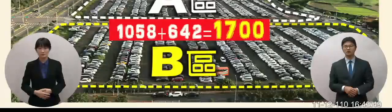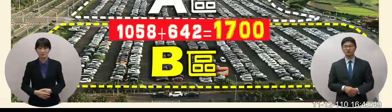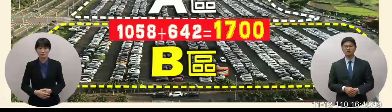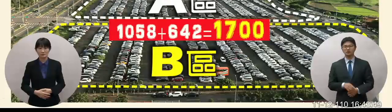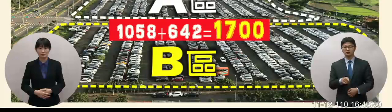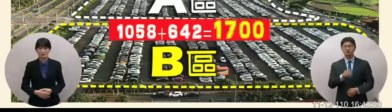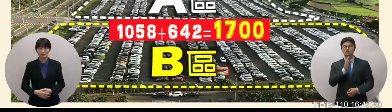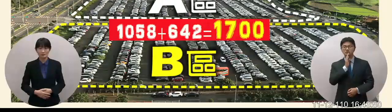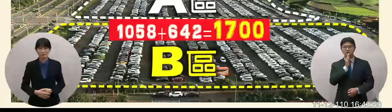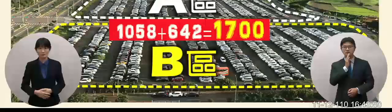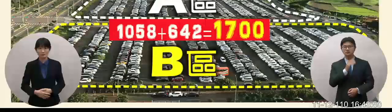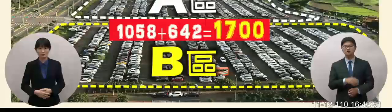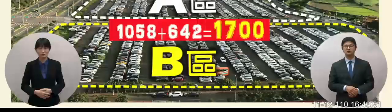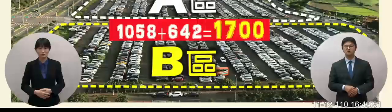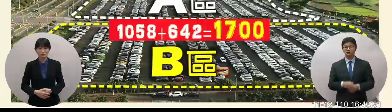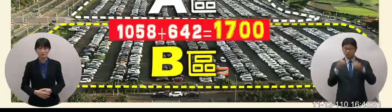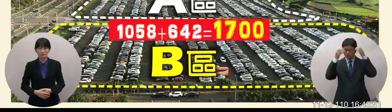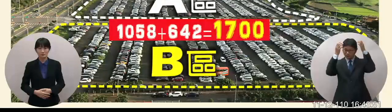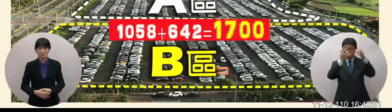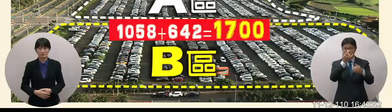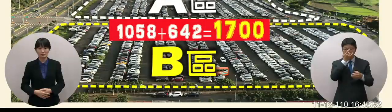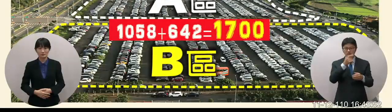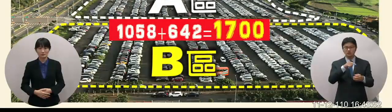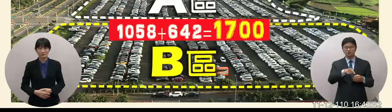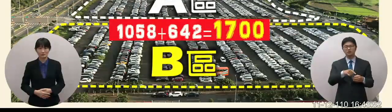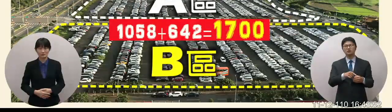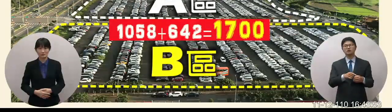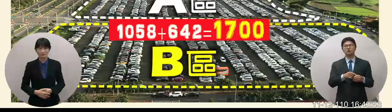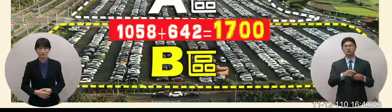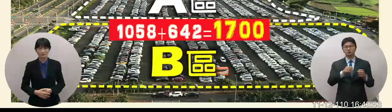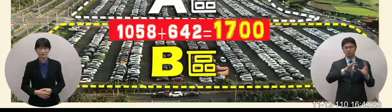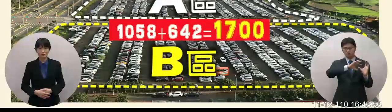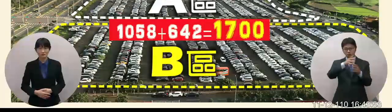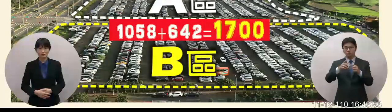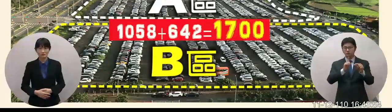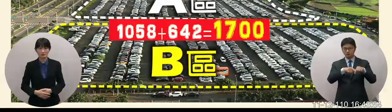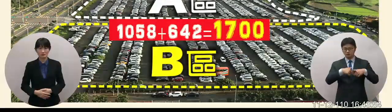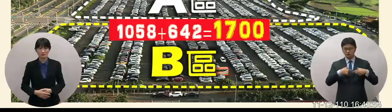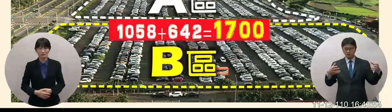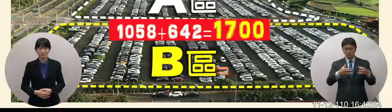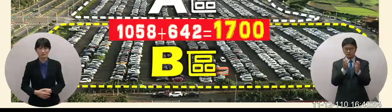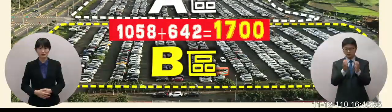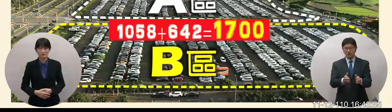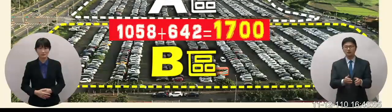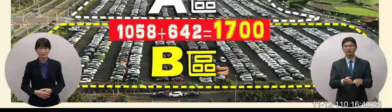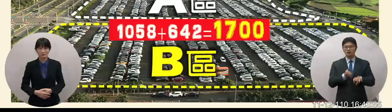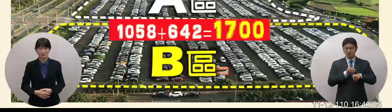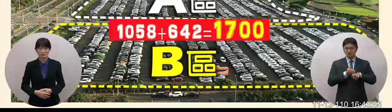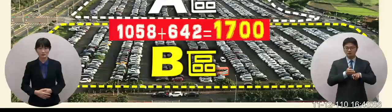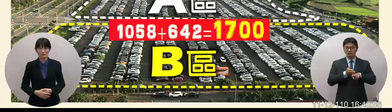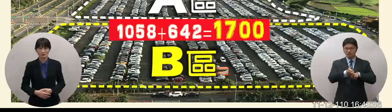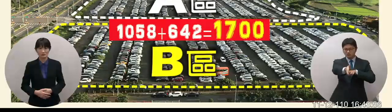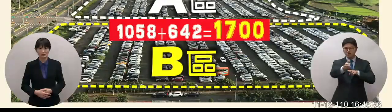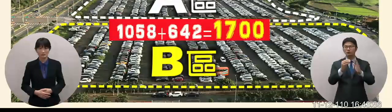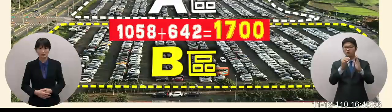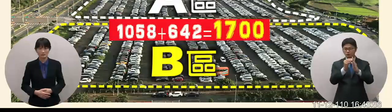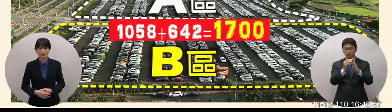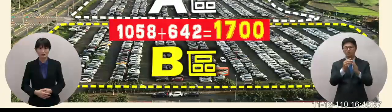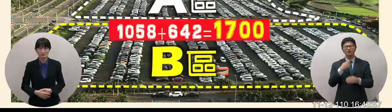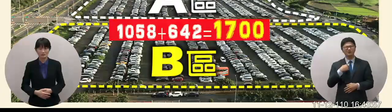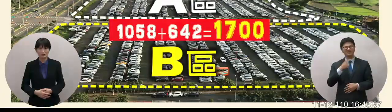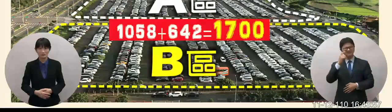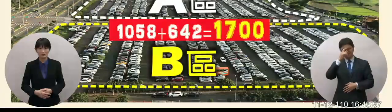民間冠德環球環球中心一起核建的鐵道局我們就是期待啊